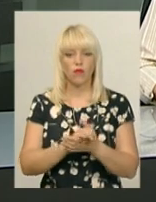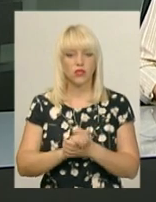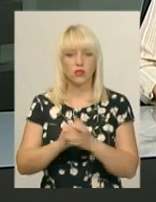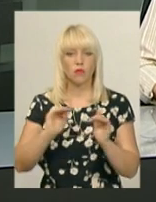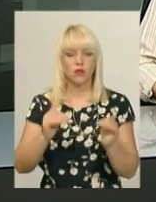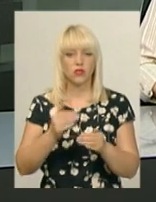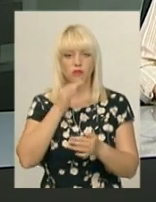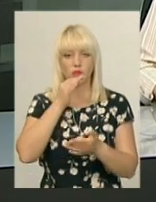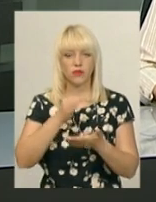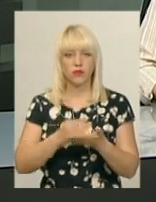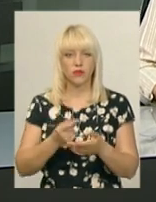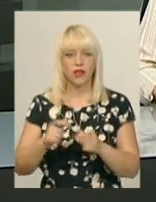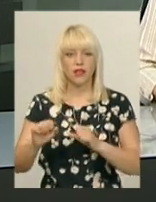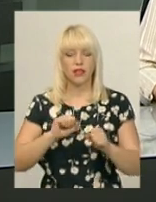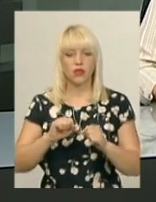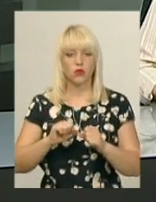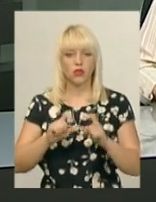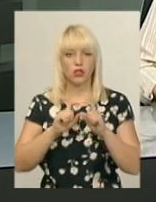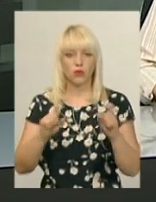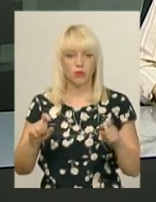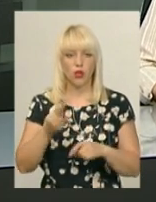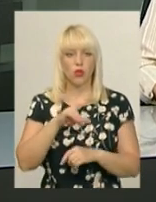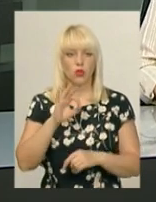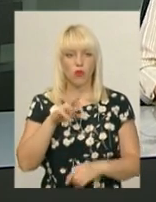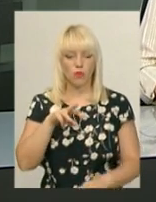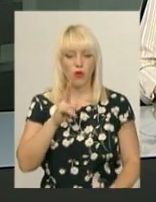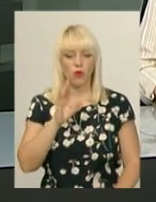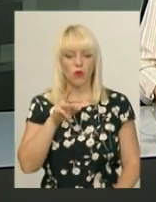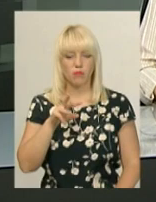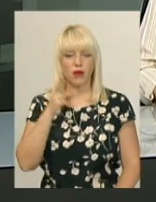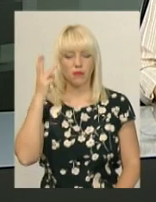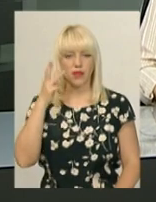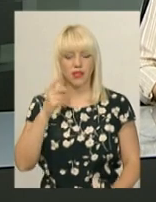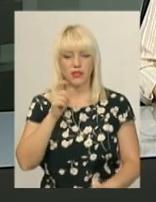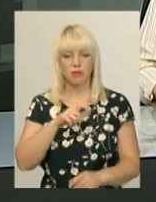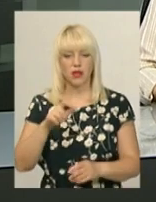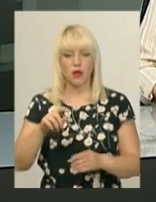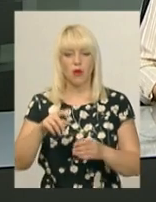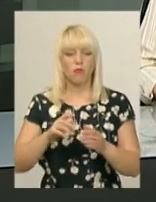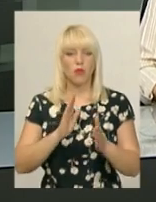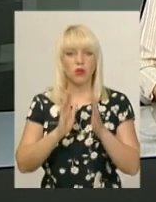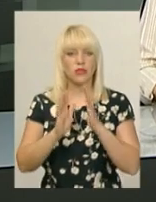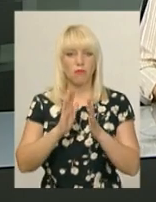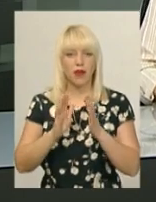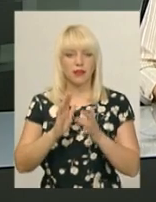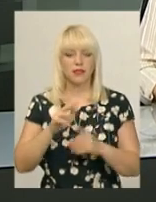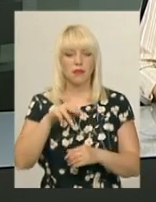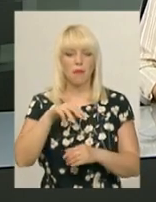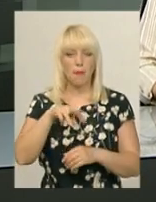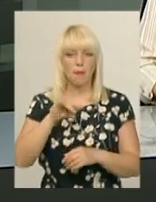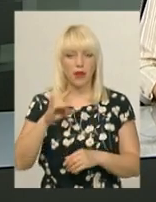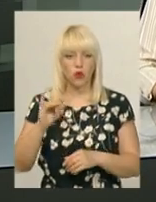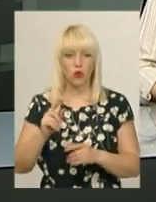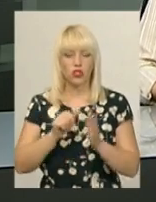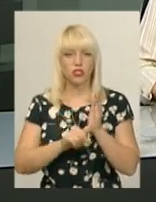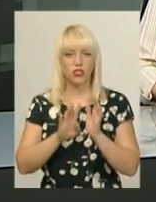відповідальністю, керуюча компанія «Домком Хмельницький». Мешканці будинку на проспекті Миру – 76 проти такої зміни.